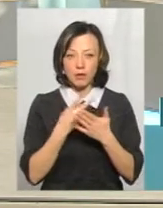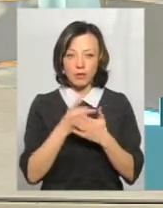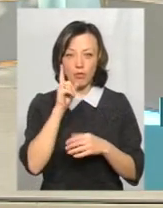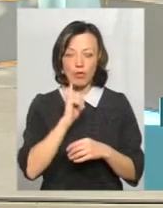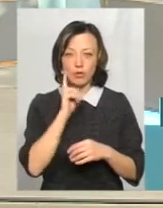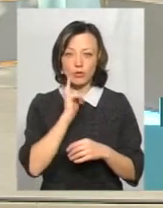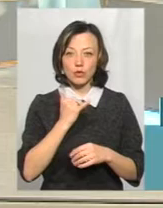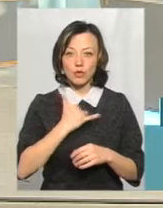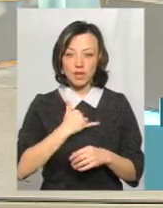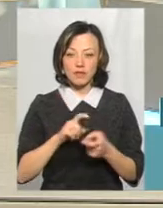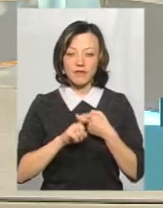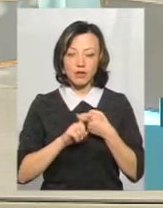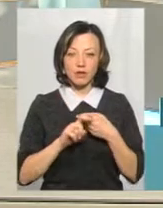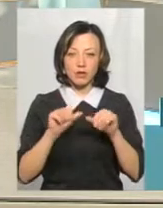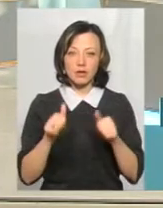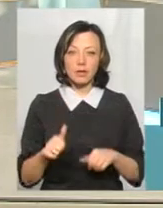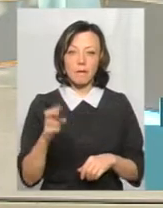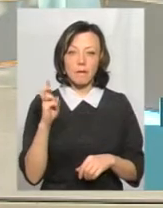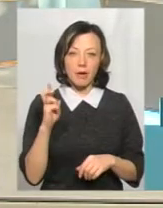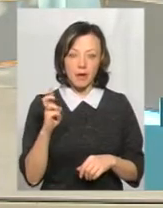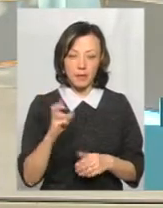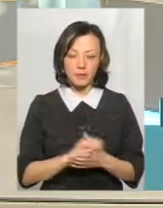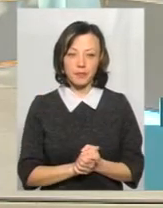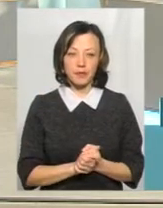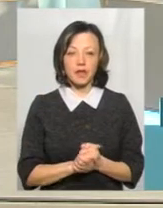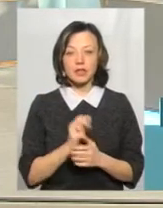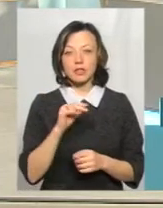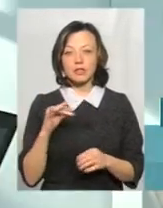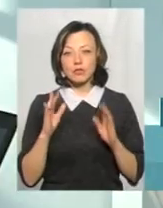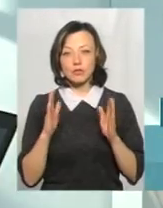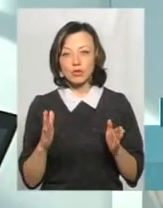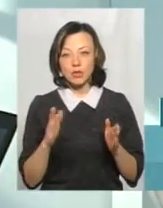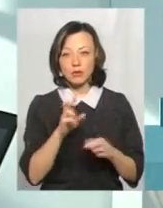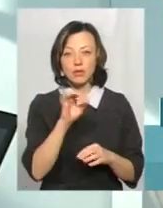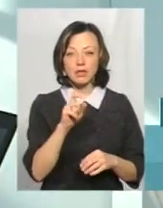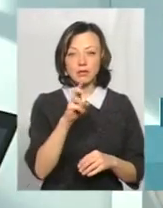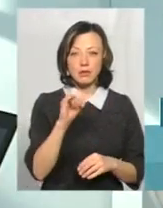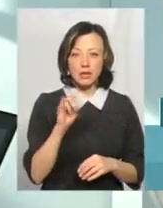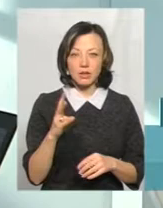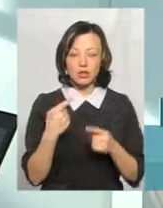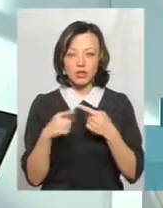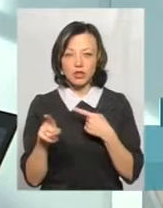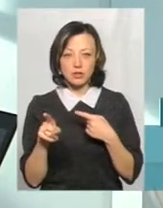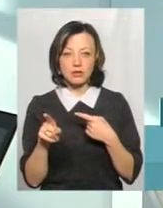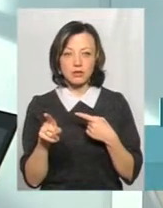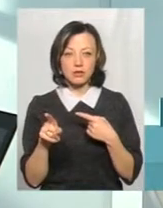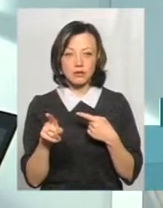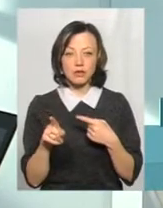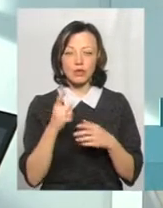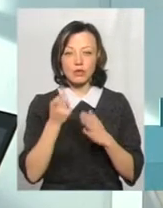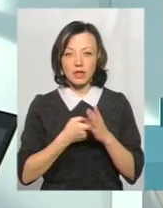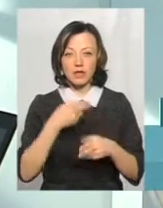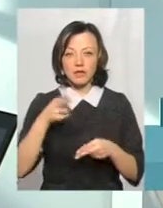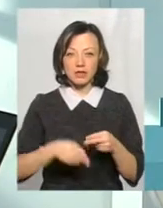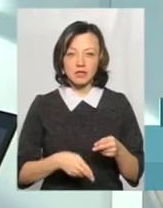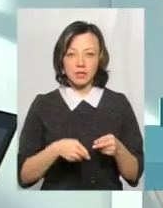поки що в нас вірус грипу Б йде. Чи він буде Брізбен, чи він буде якийсь інший, ми узнаємо в